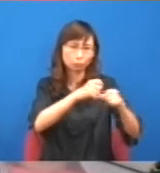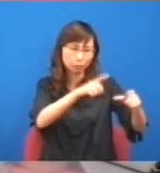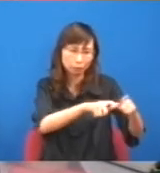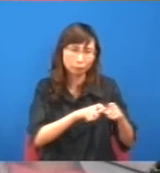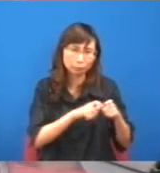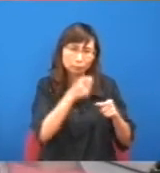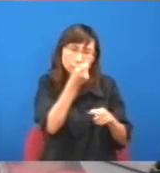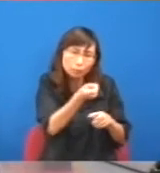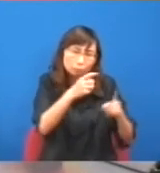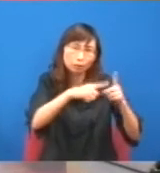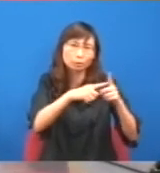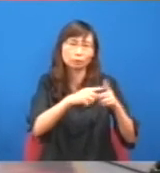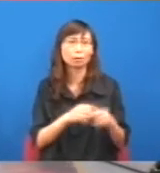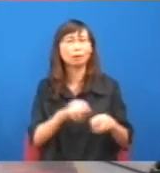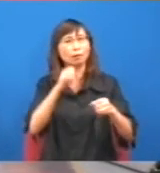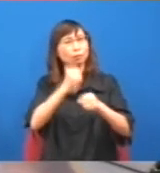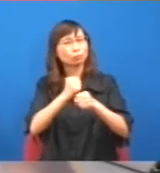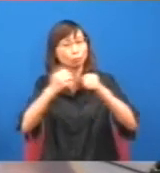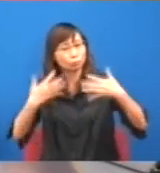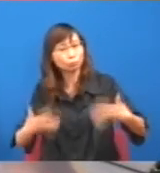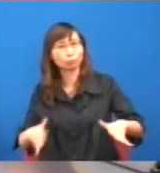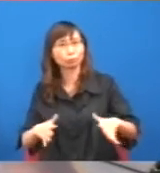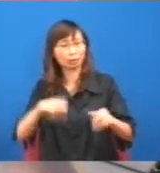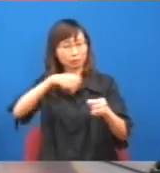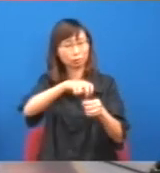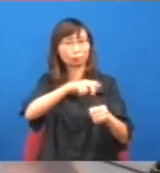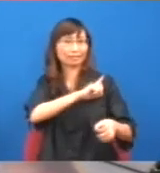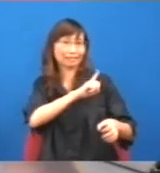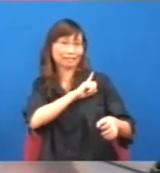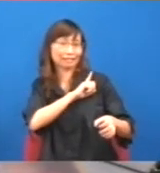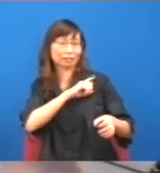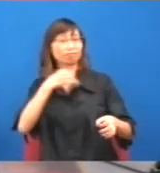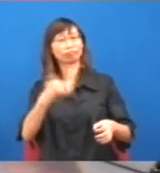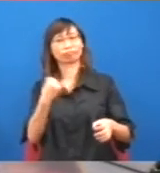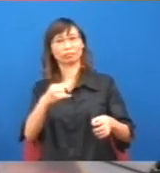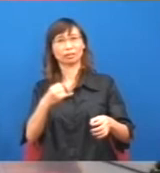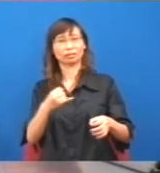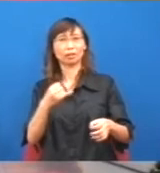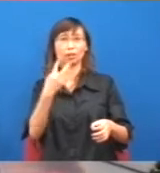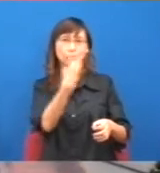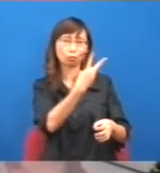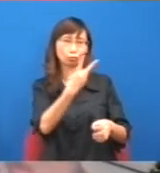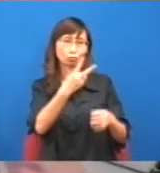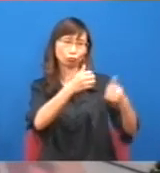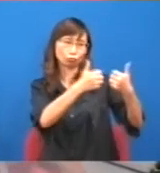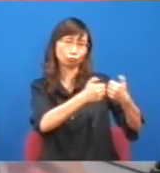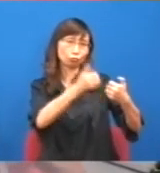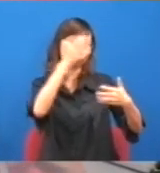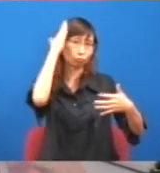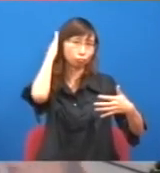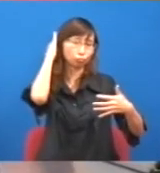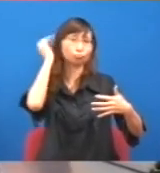做完事都養不到自己,或者,兩夫妻做完事都養不到第三個,就很嚴重,其實應該是份半,即